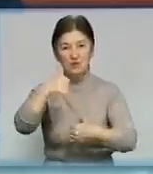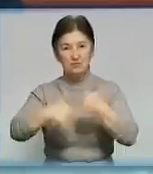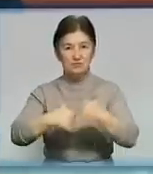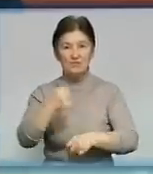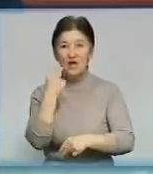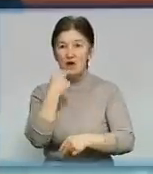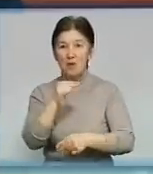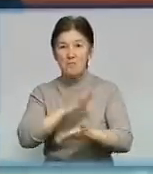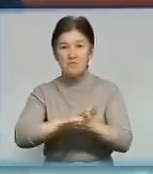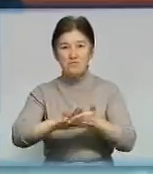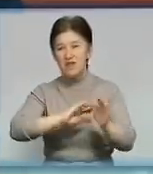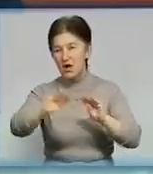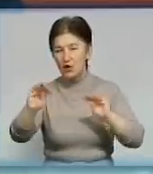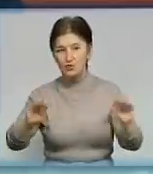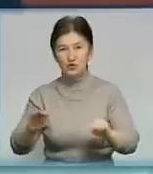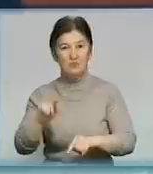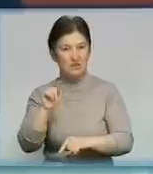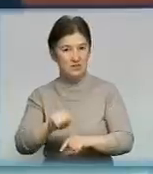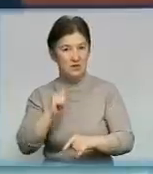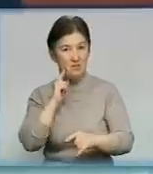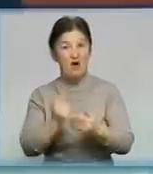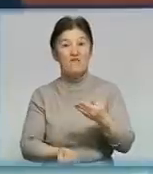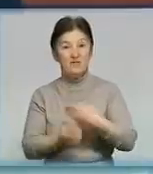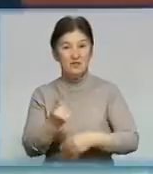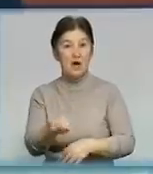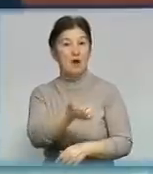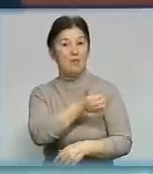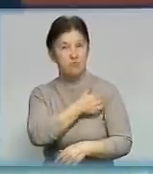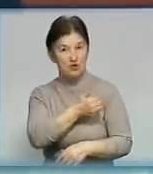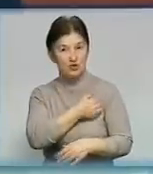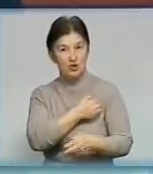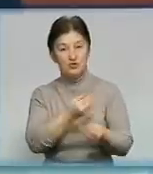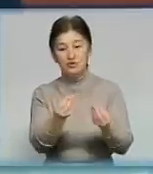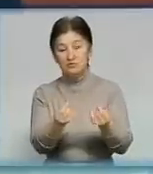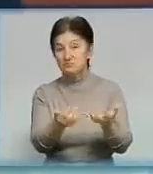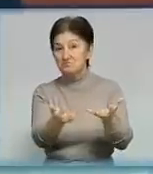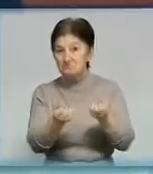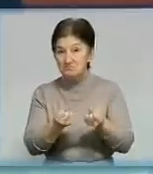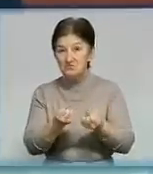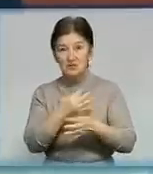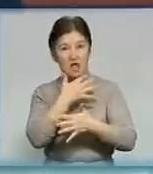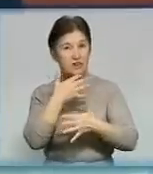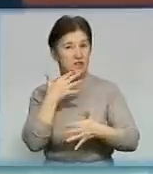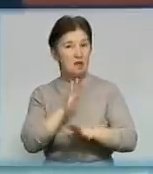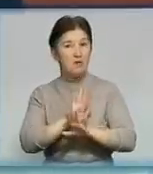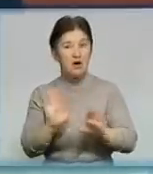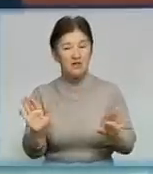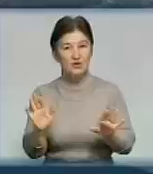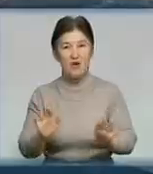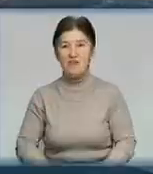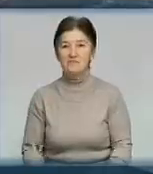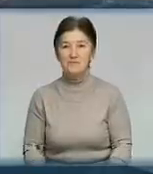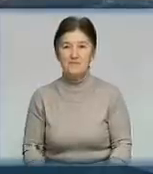кращий благоустрій. І от з цим виявляється проблема. Бажаючих отримати гроші не так і багато. Чому, дізнавався Ігор Токар.